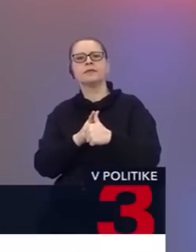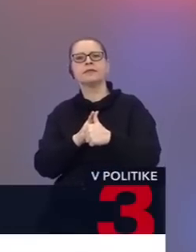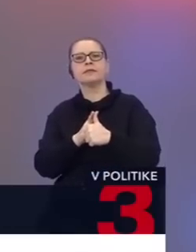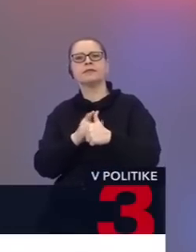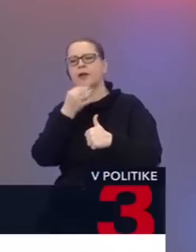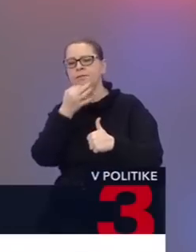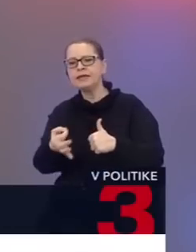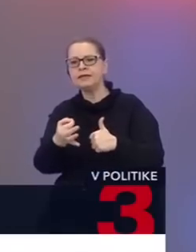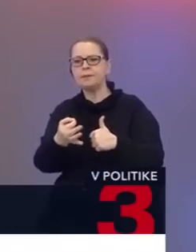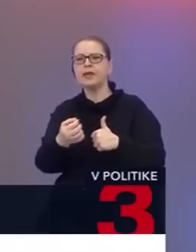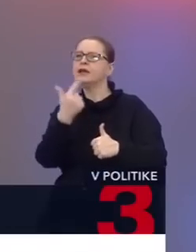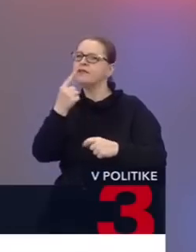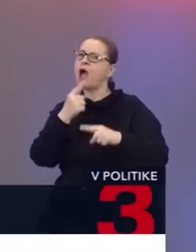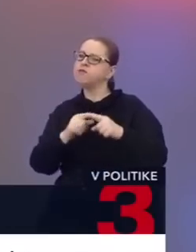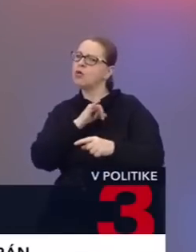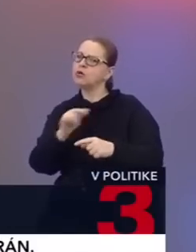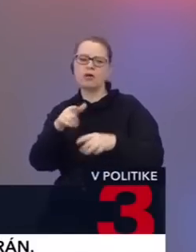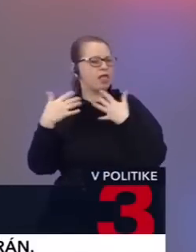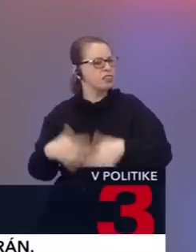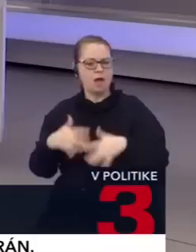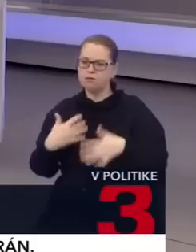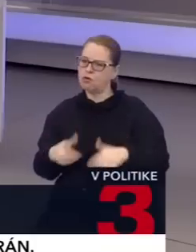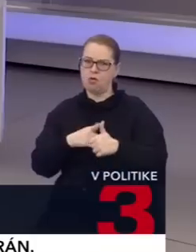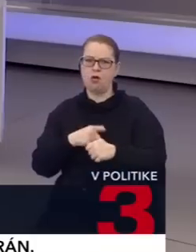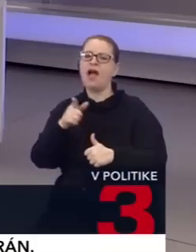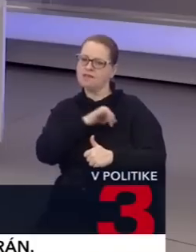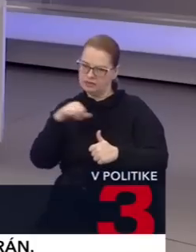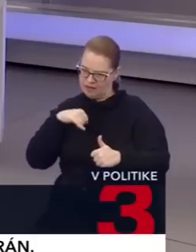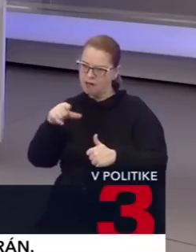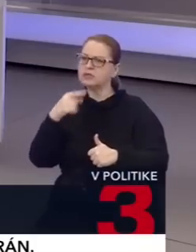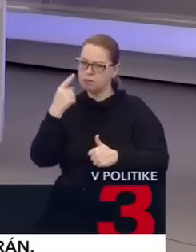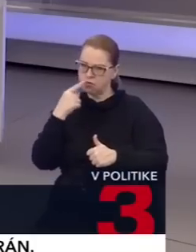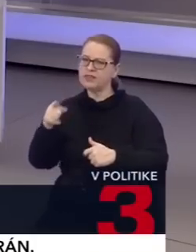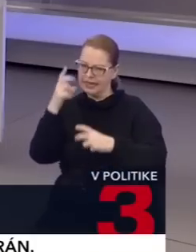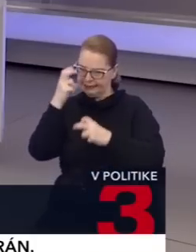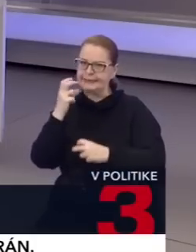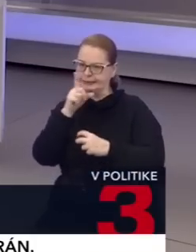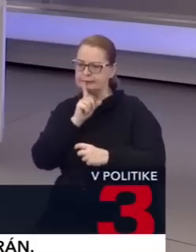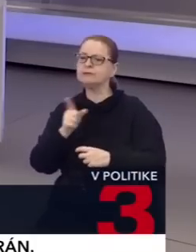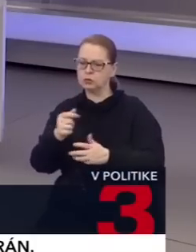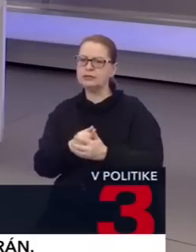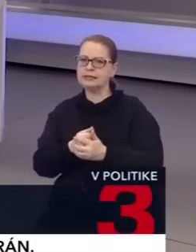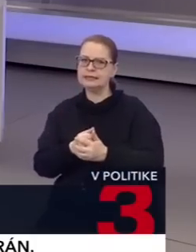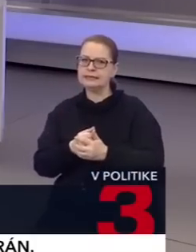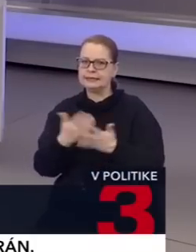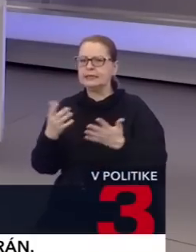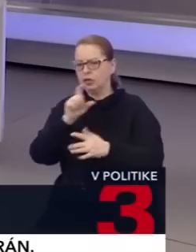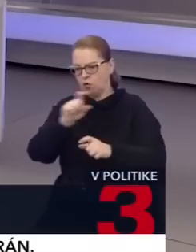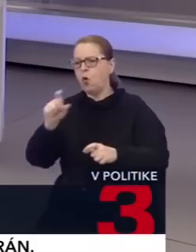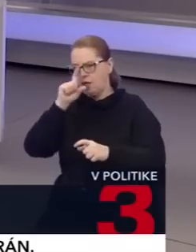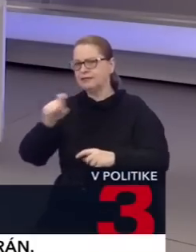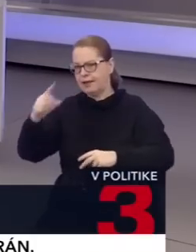keďže dva a pol roka sa to nedielo a sám pripúšťate a hovoríte, že vás to mrzí, že vďaka tej zlej komunikácii